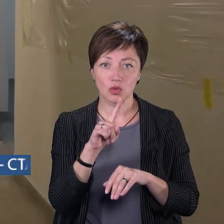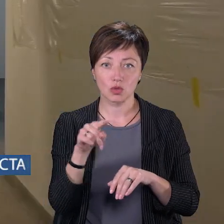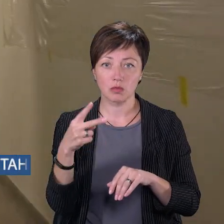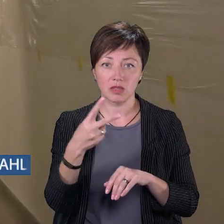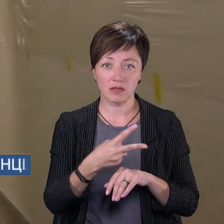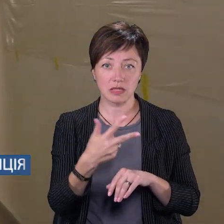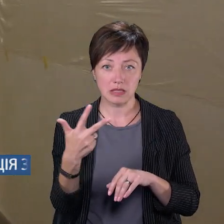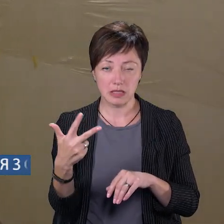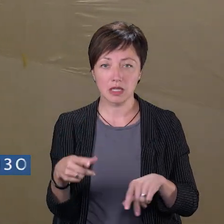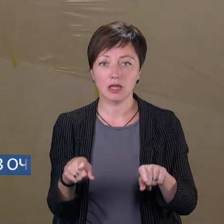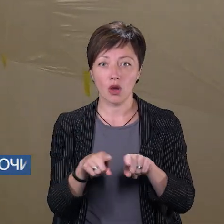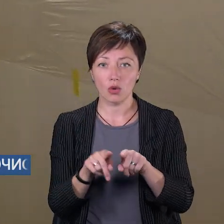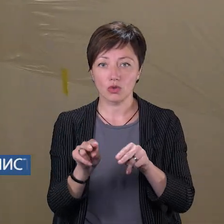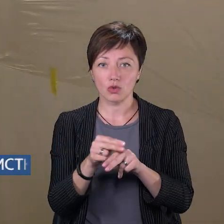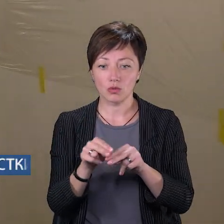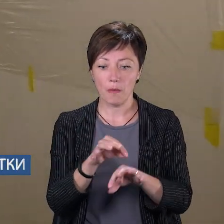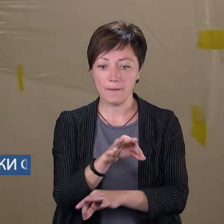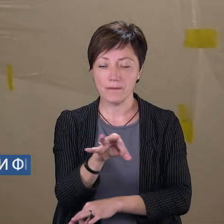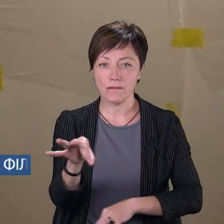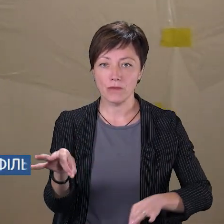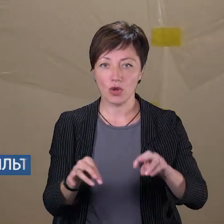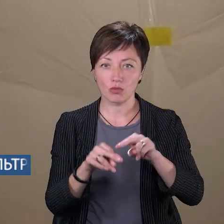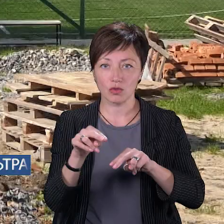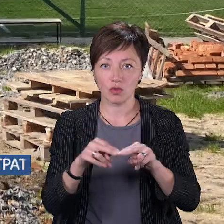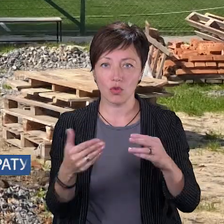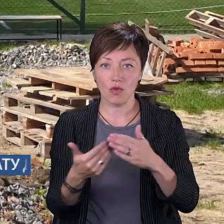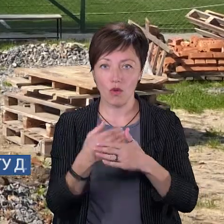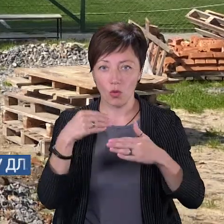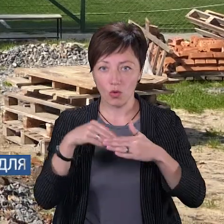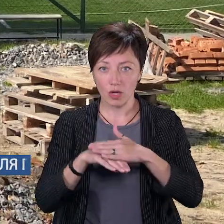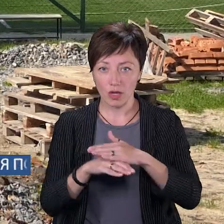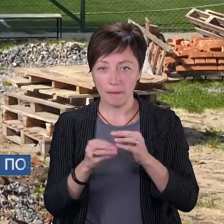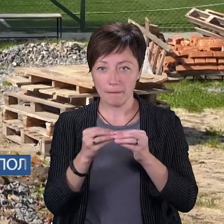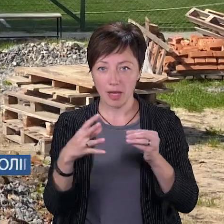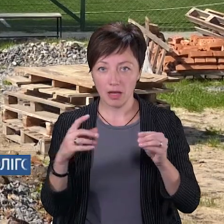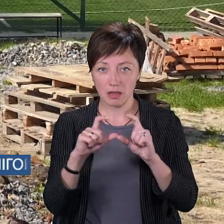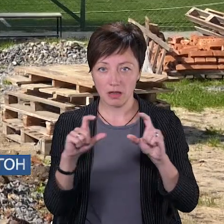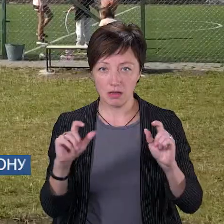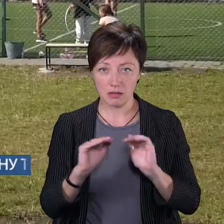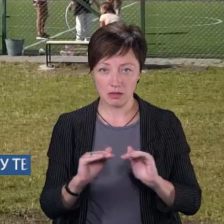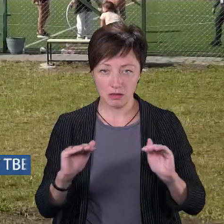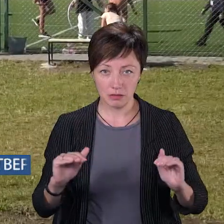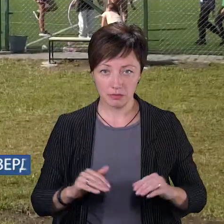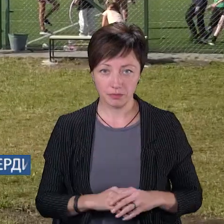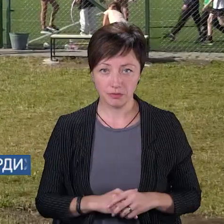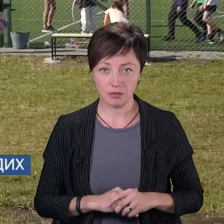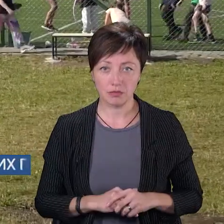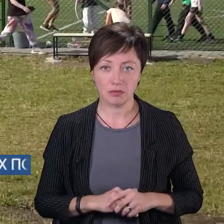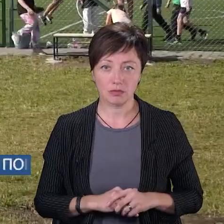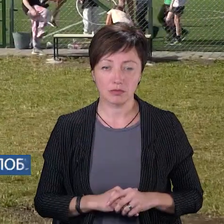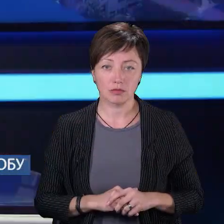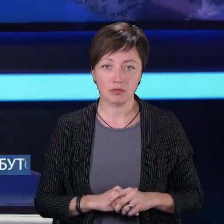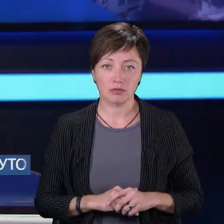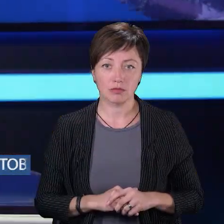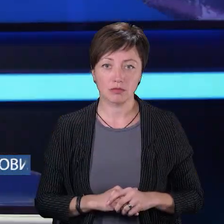23. Також коригується проєкт будівництва нового укриття у садочку номер 15. Вікторія Паламар, Павло Романюк – Новини міста.